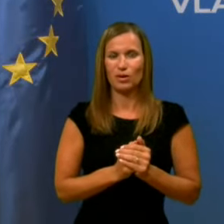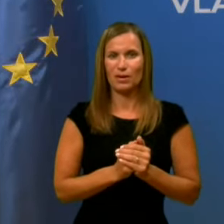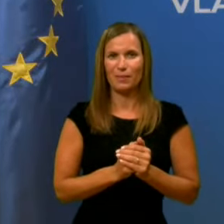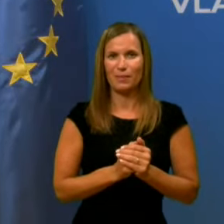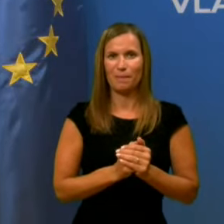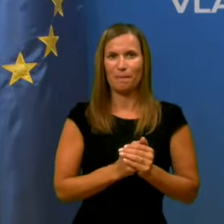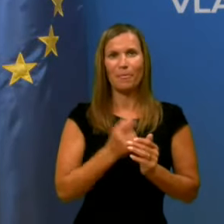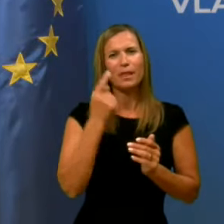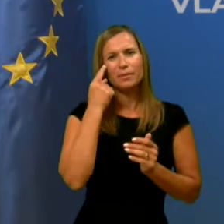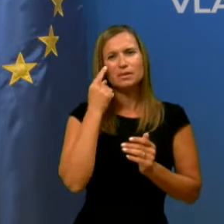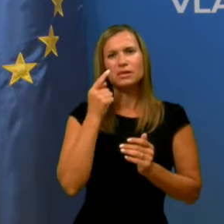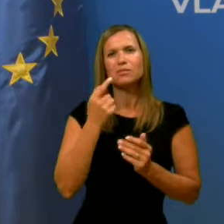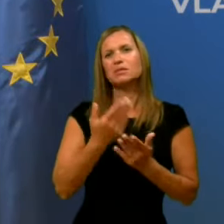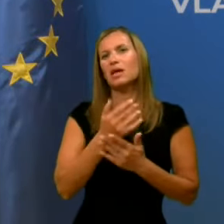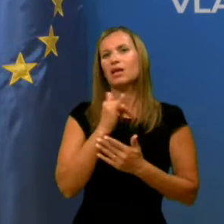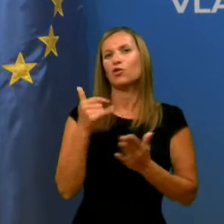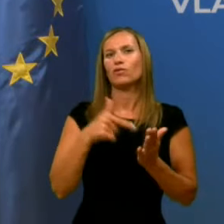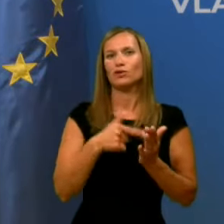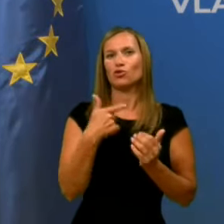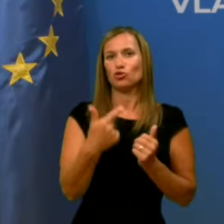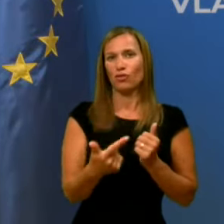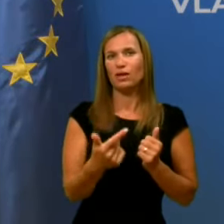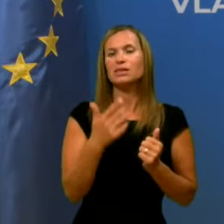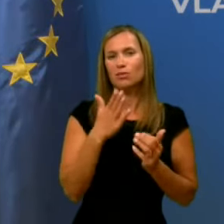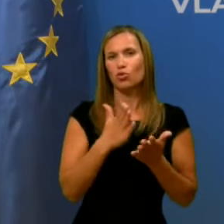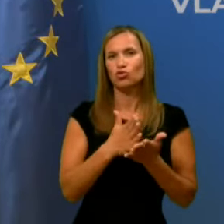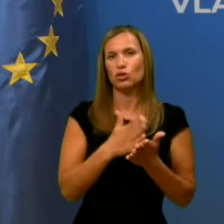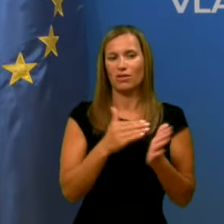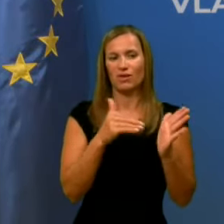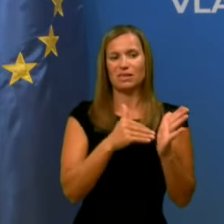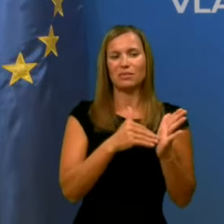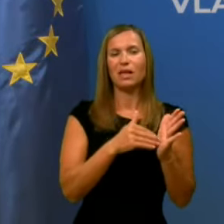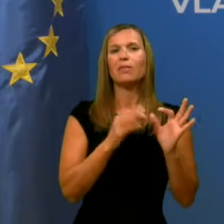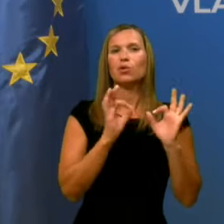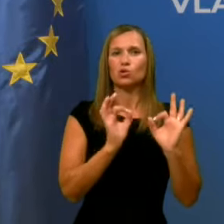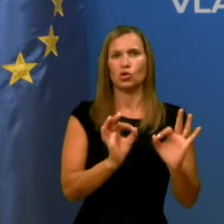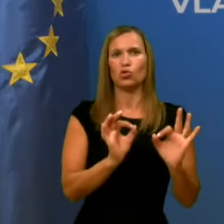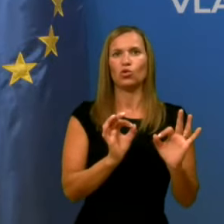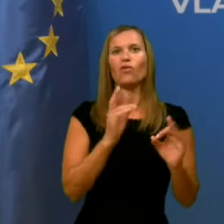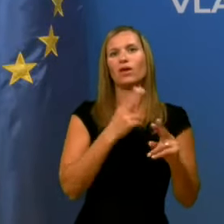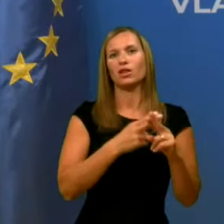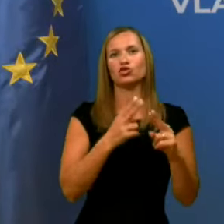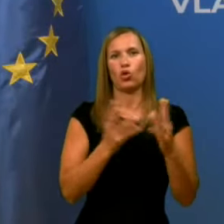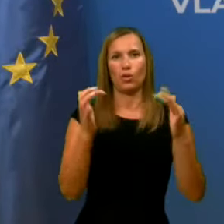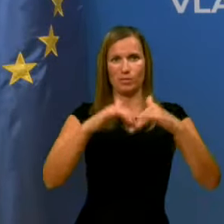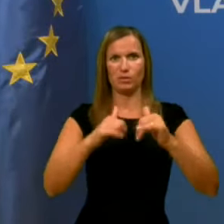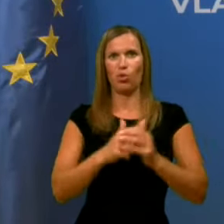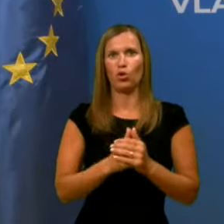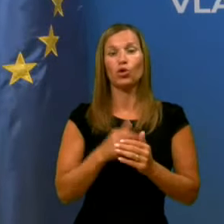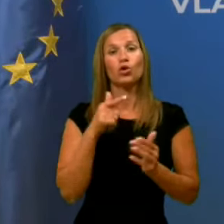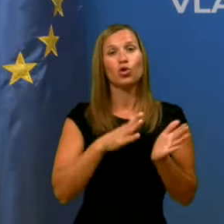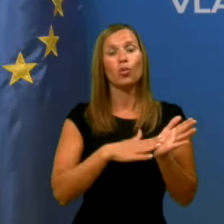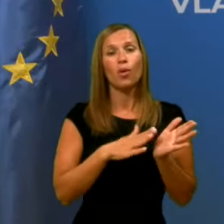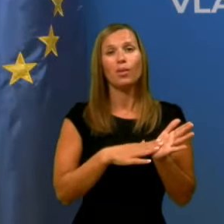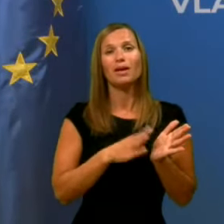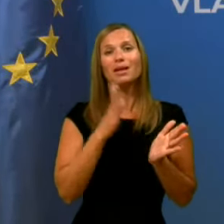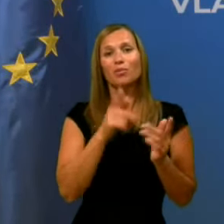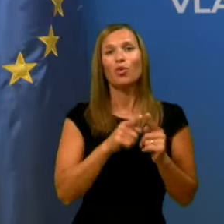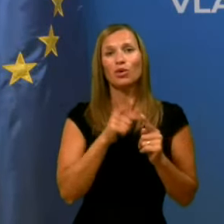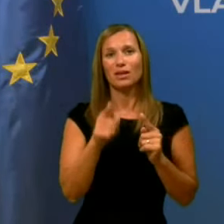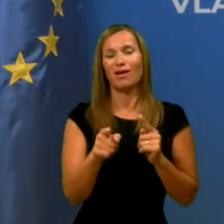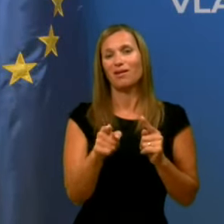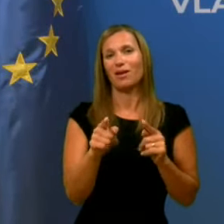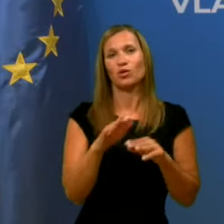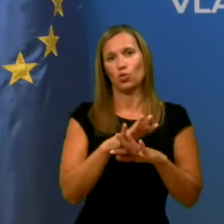Ja, jaz mislim, da bo za leto 2020 že v septembru sigurno v državnem zboru, kar pomeni, da moramo do takrat vse